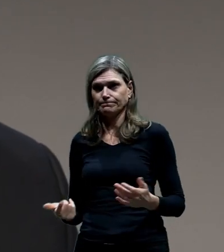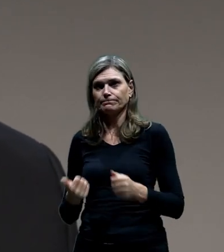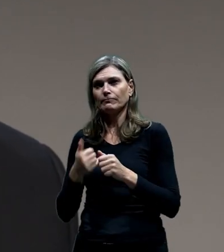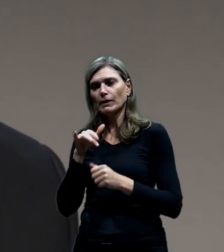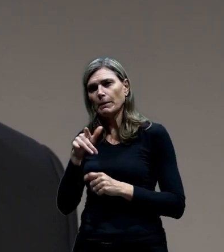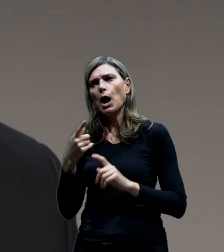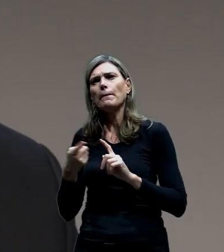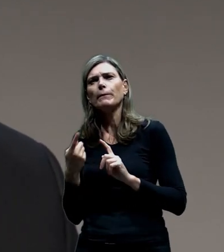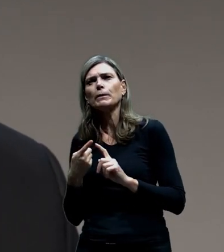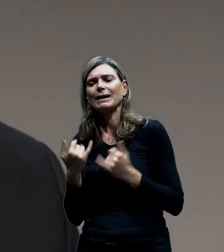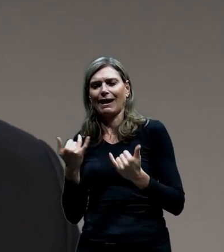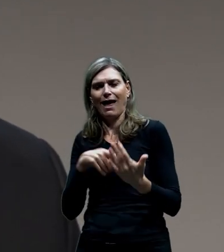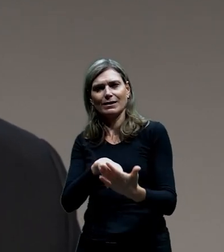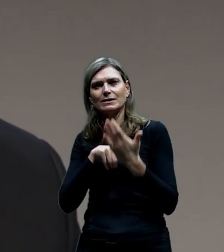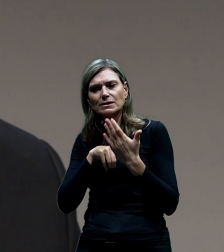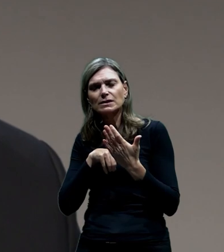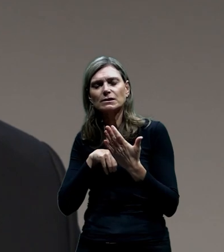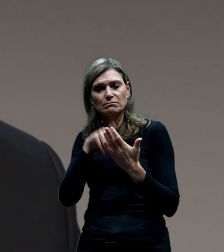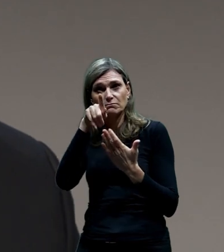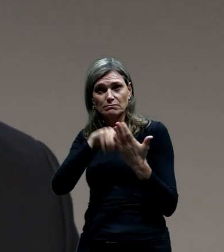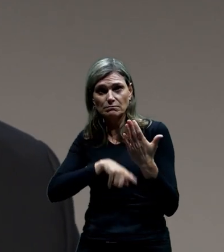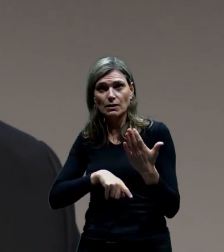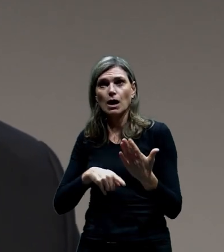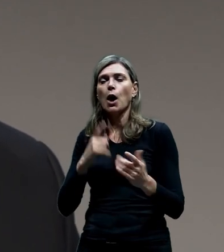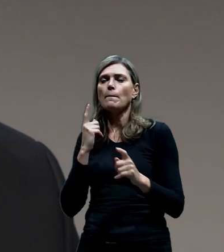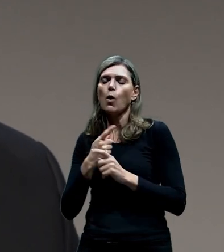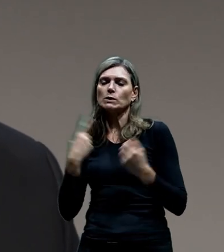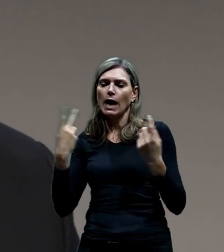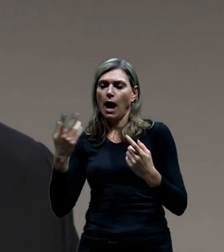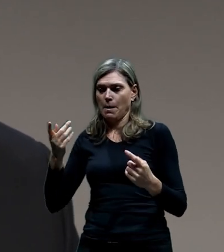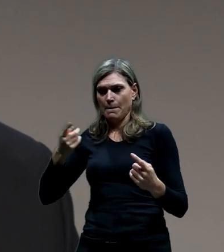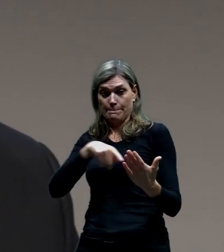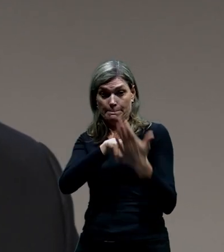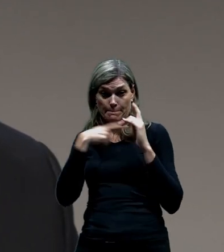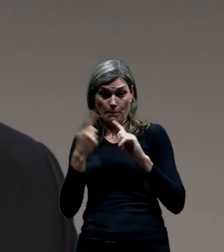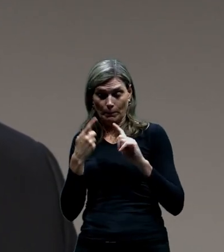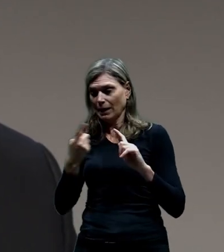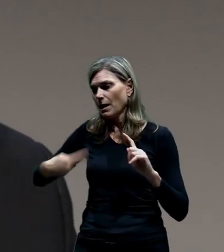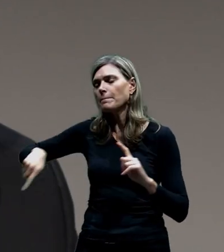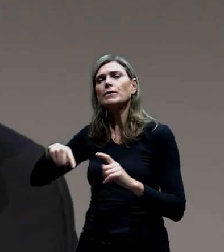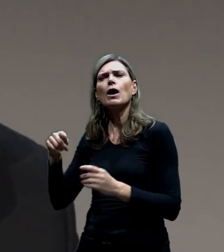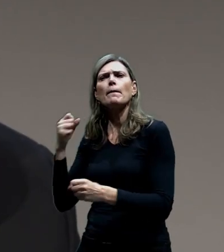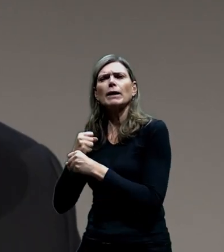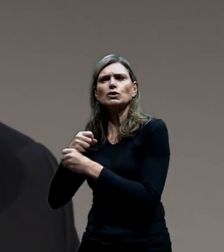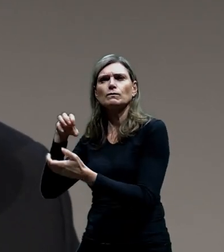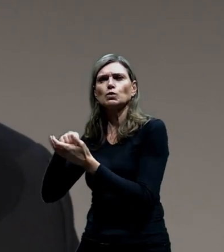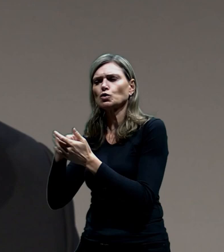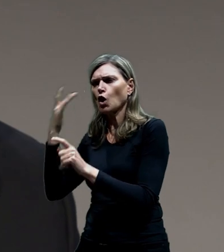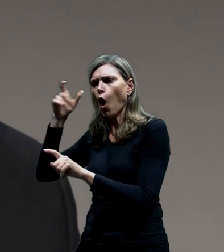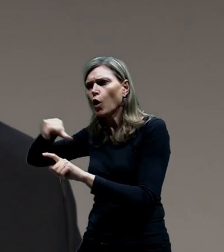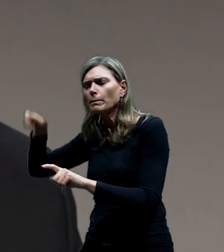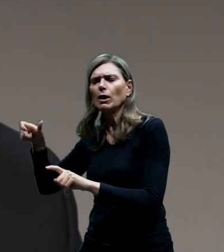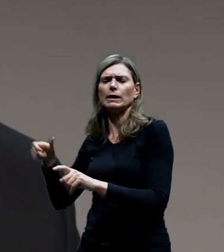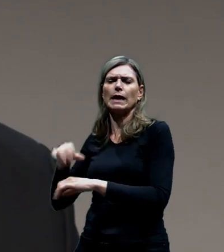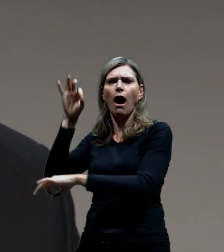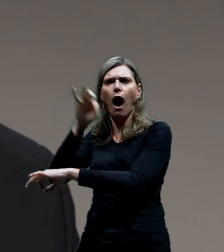podmínek nebo to, jak dneska vypadají, my jsme jenom pojmenovali v té pracovní skupině, ve které byli odborníci na dopravu, ať už za město byl tam i pan